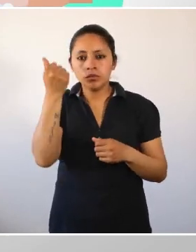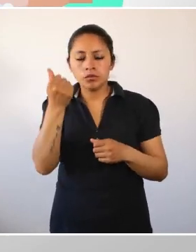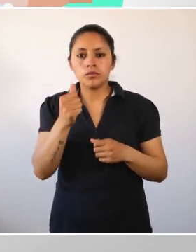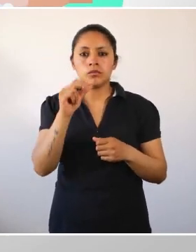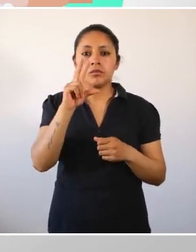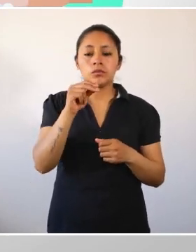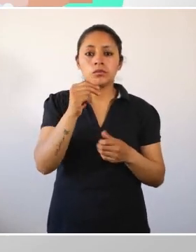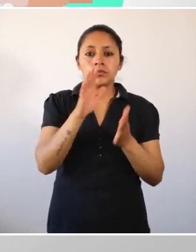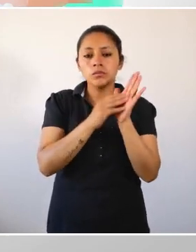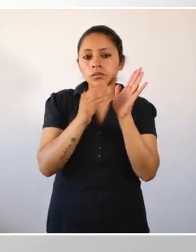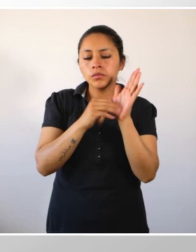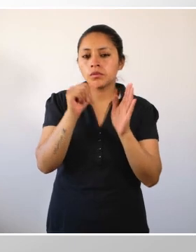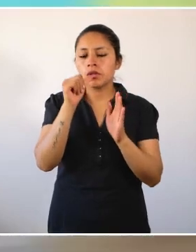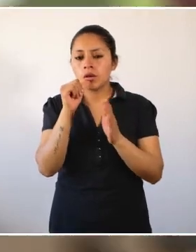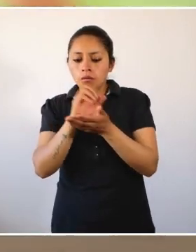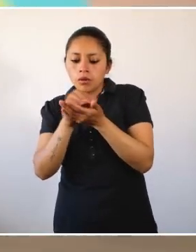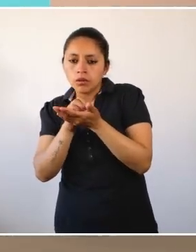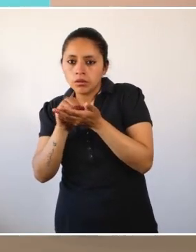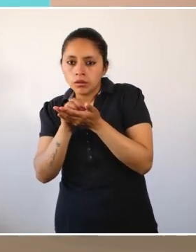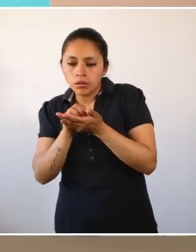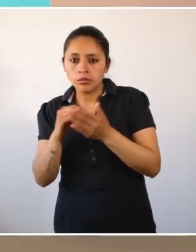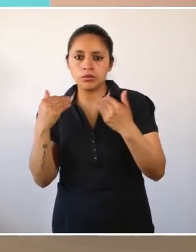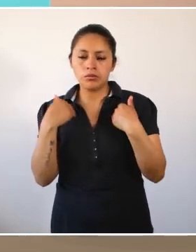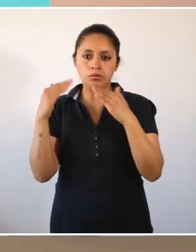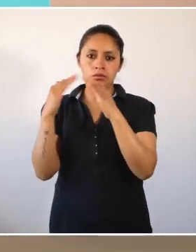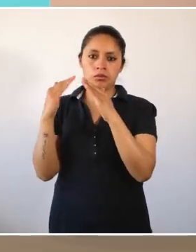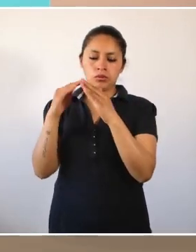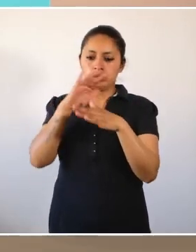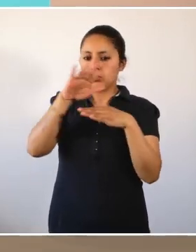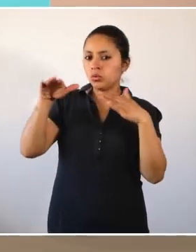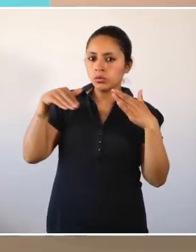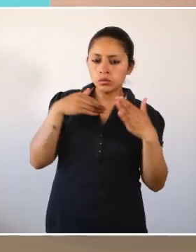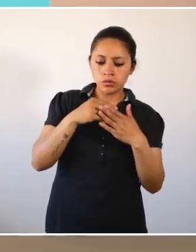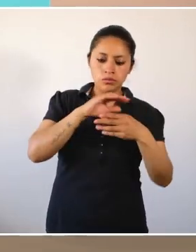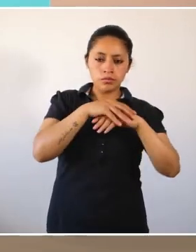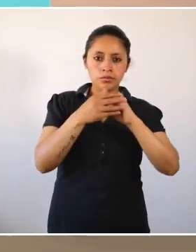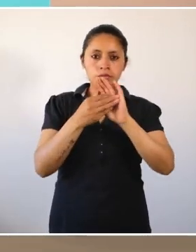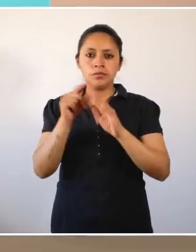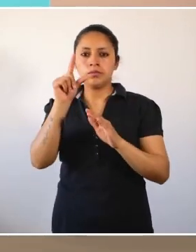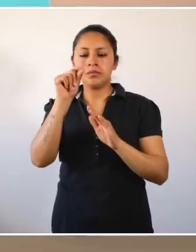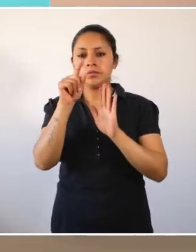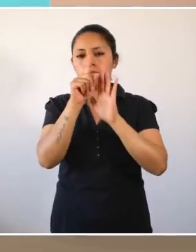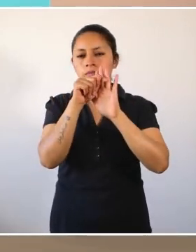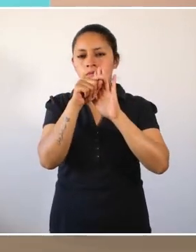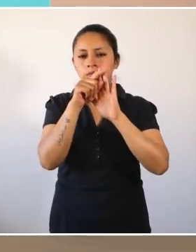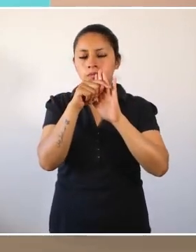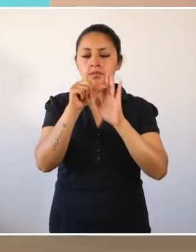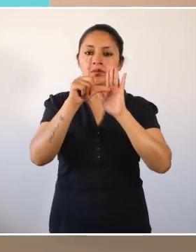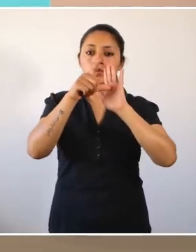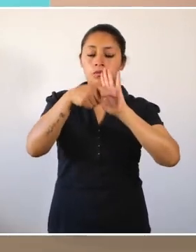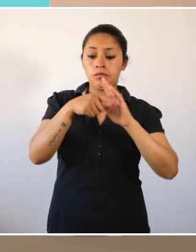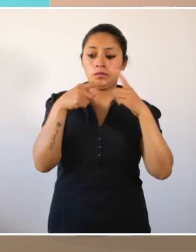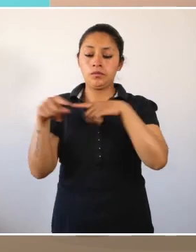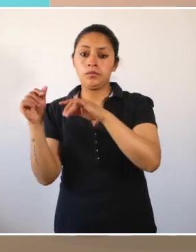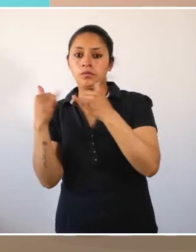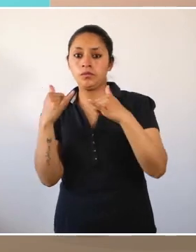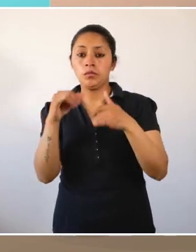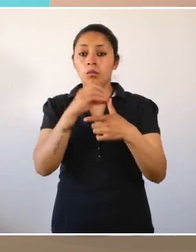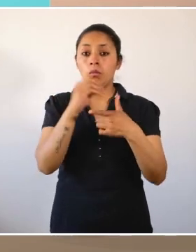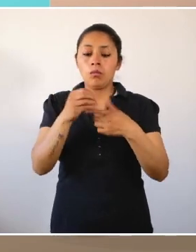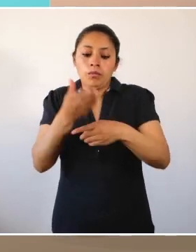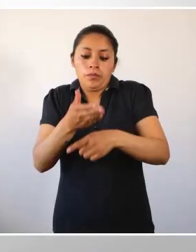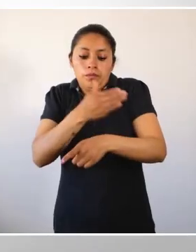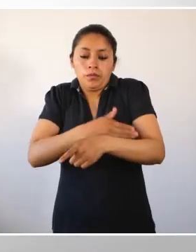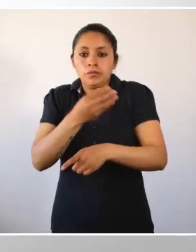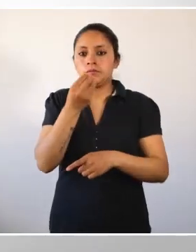desinfectante wasikipi kananpuni tiang. Hawaman loksiktinku, manaka manarag mikushaktinku. Tukui, makisnikuta maila